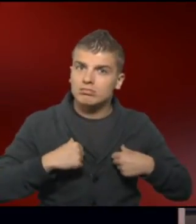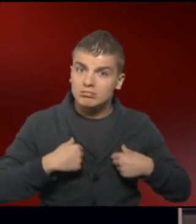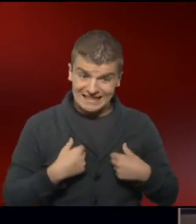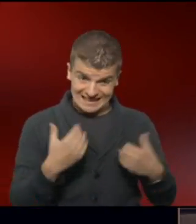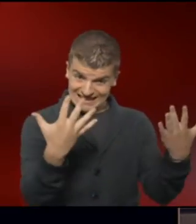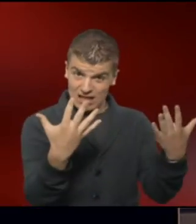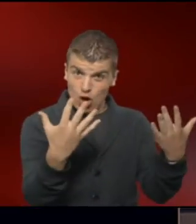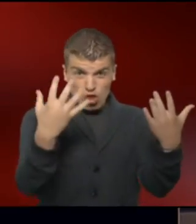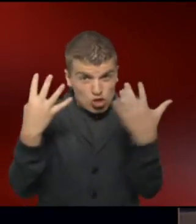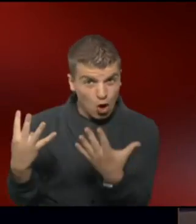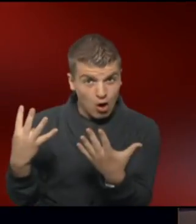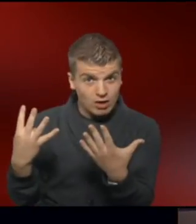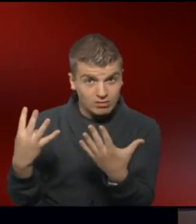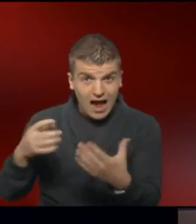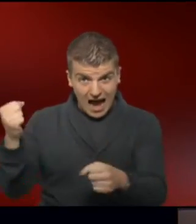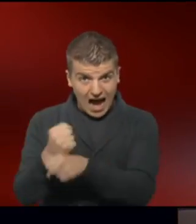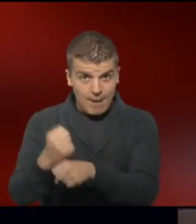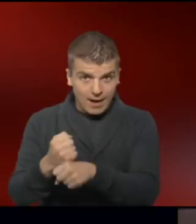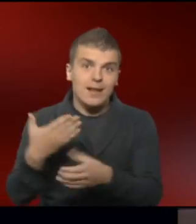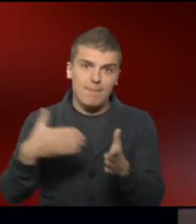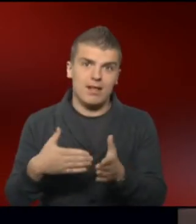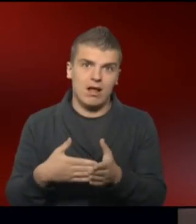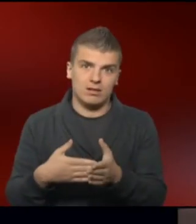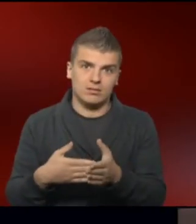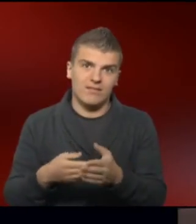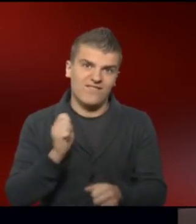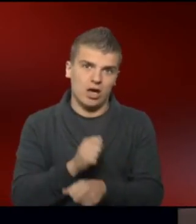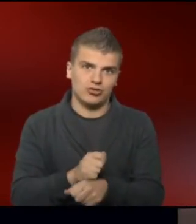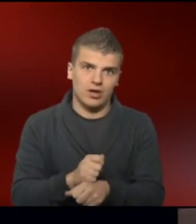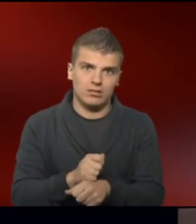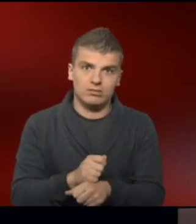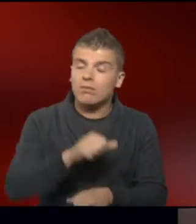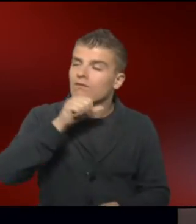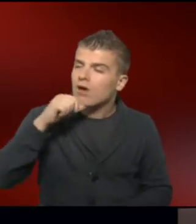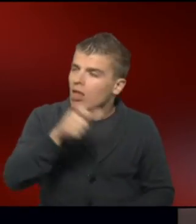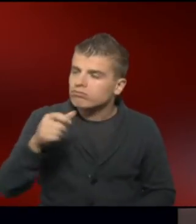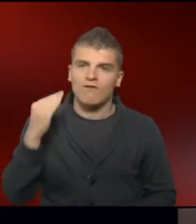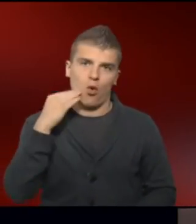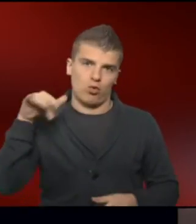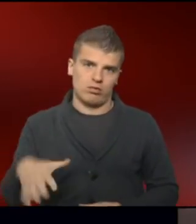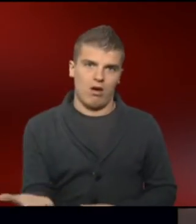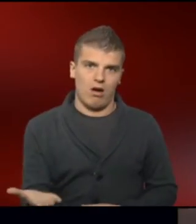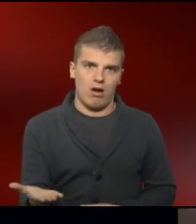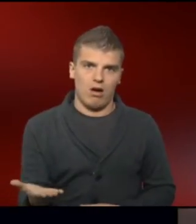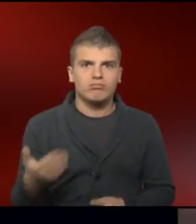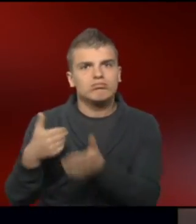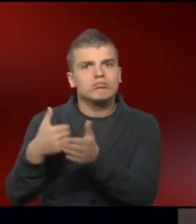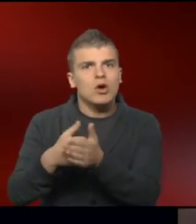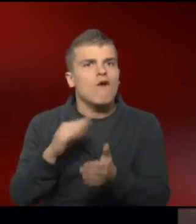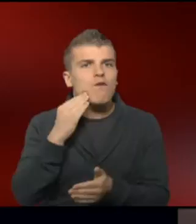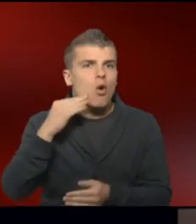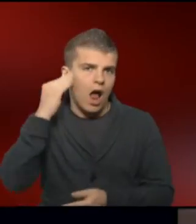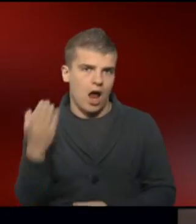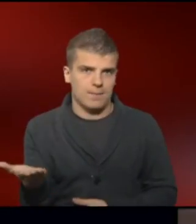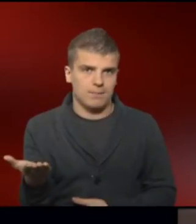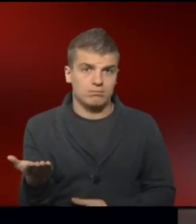zehn in solchen Behindertenwerkstätten. Viele wohnen auch dort in einem angegliederten Wohnheim. Und